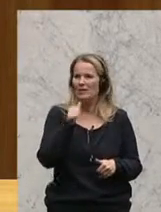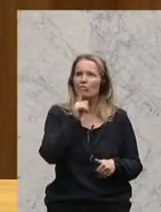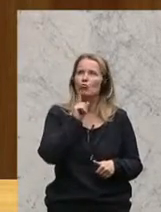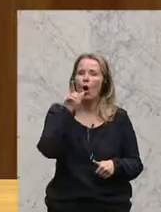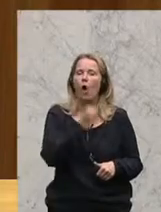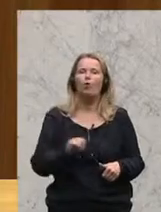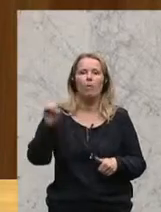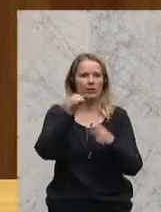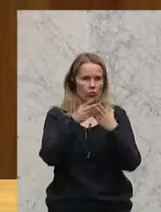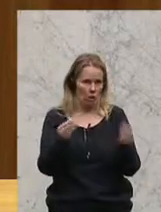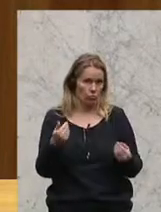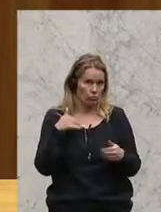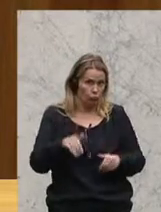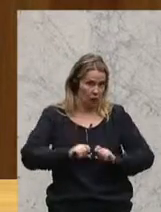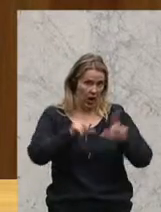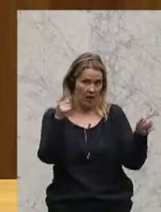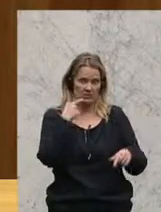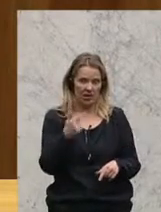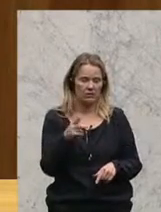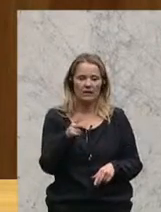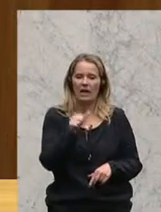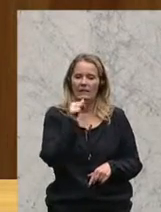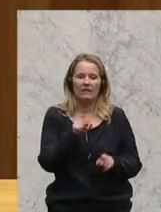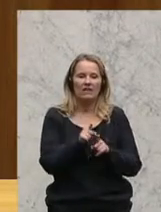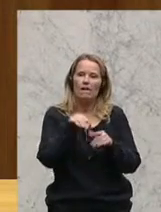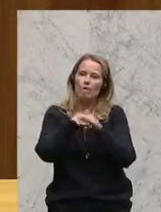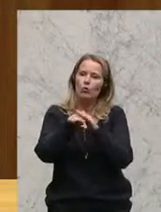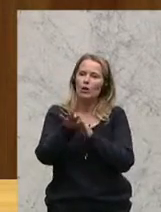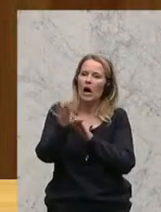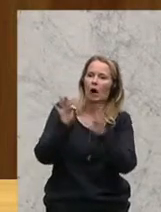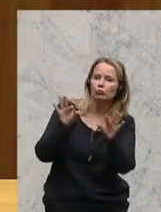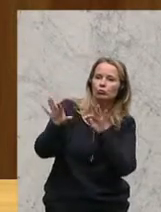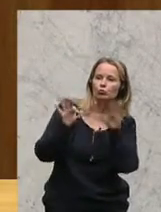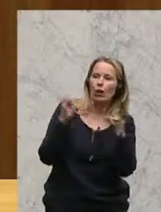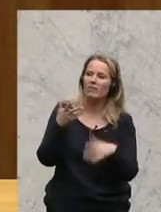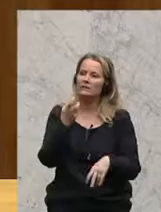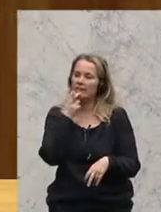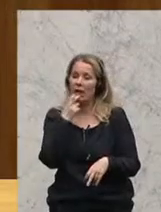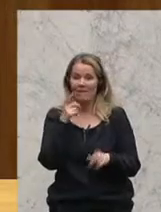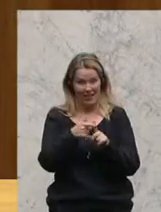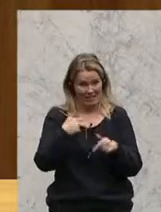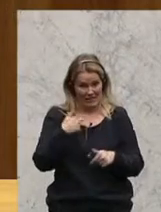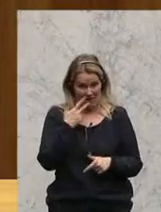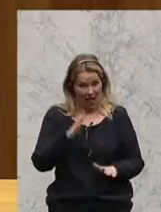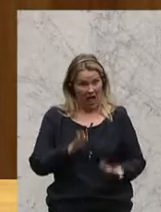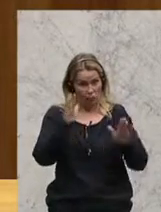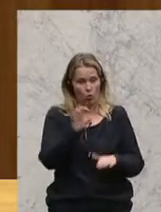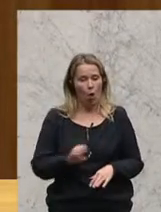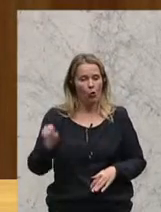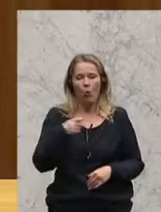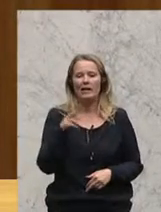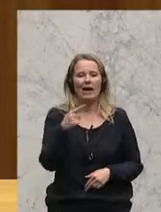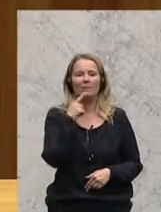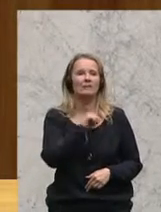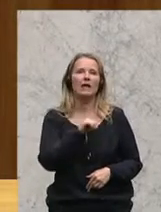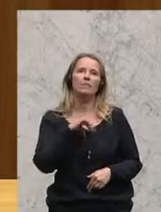Lösung und ich möchte schon klar sagen, es kann keine Rosinnentheorie bei den Flüchtlingen geben. Wenn ich in Europa Asyl will, dann kann ich mir nicht aussuchen,